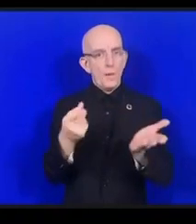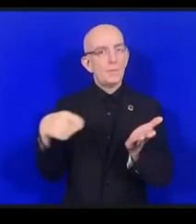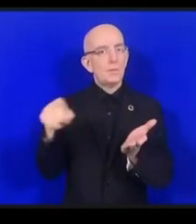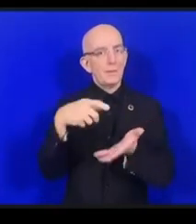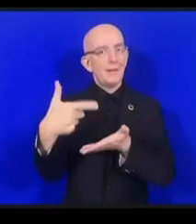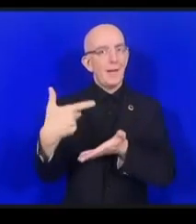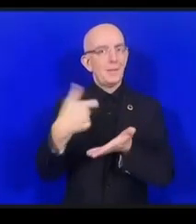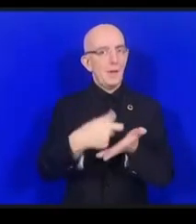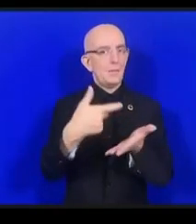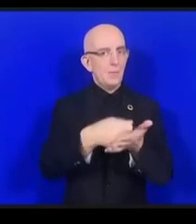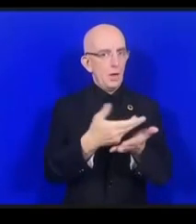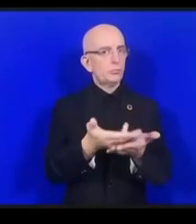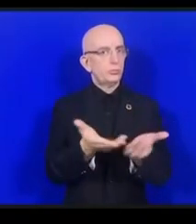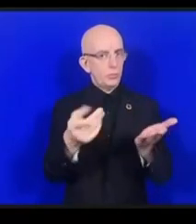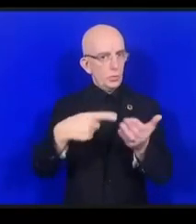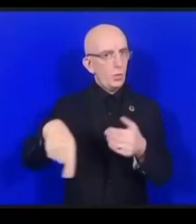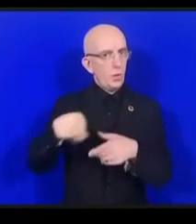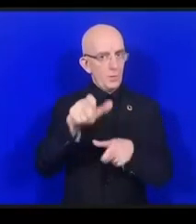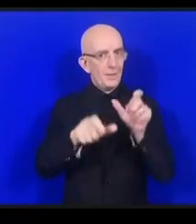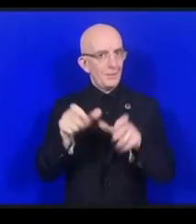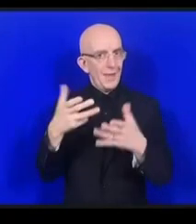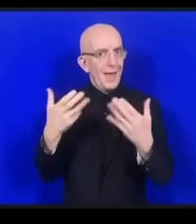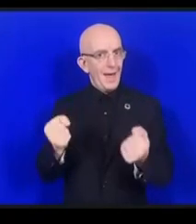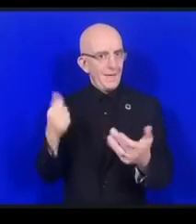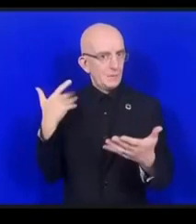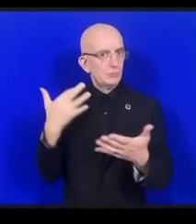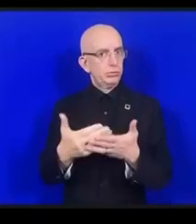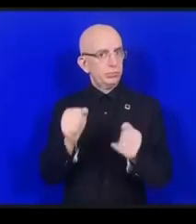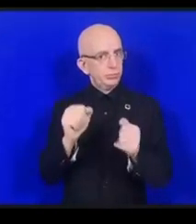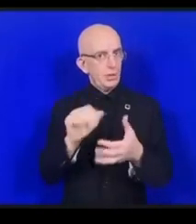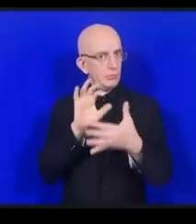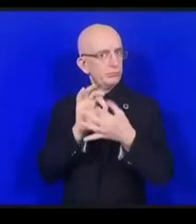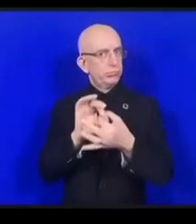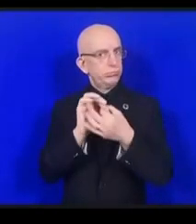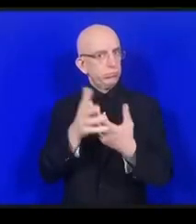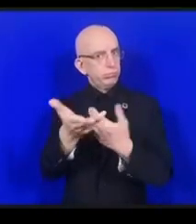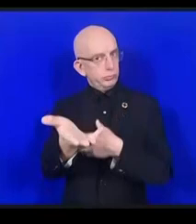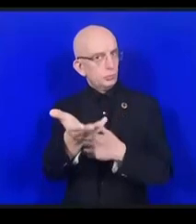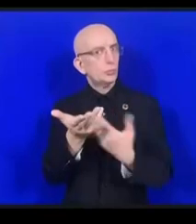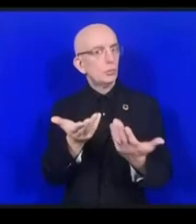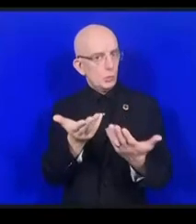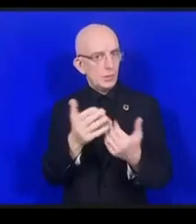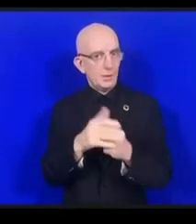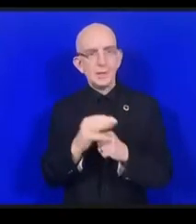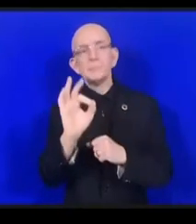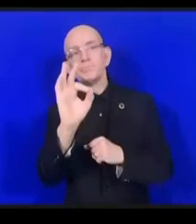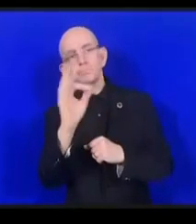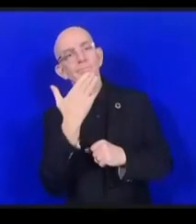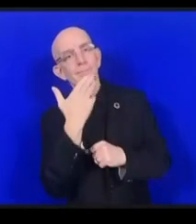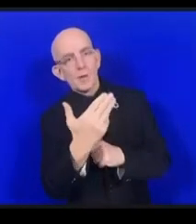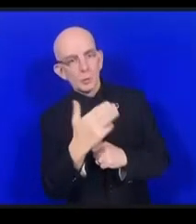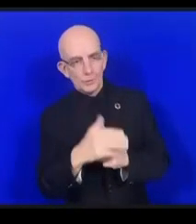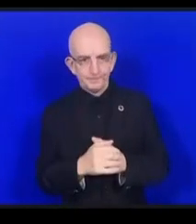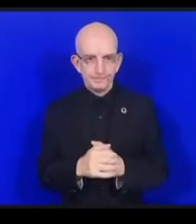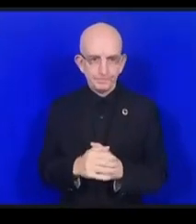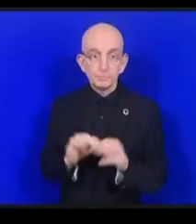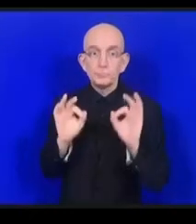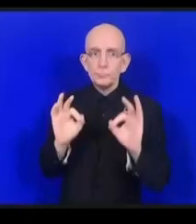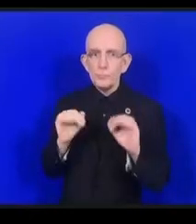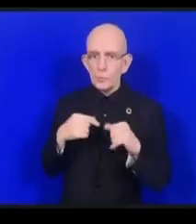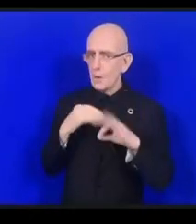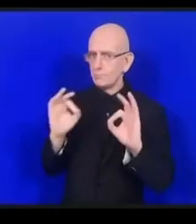vous parlez j'ai bien noté merci et bien je suis assez heureuse de voir que le réseautage